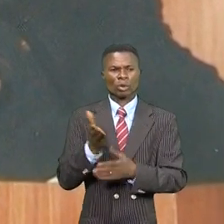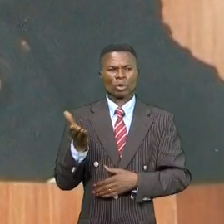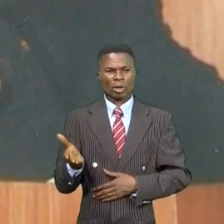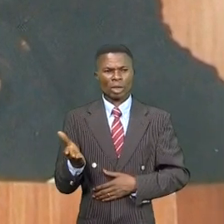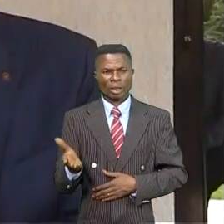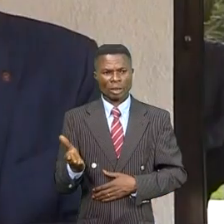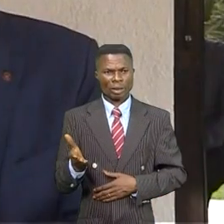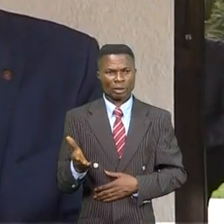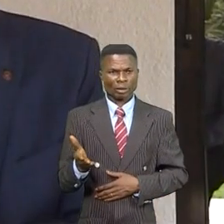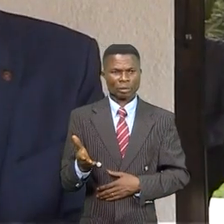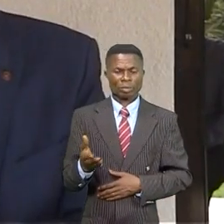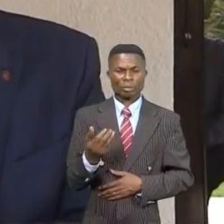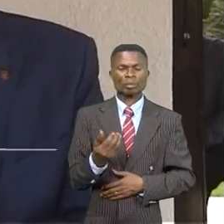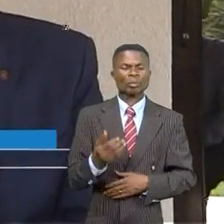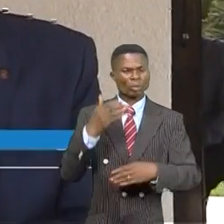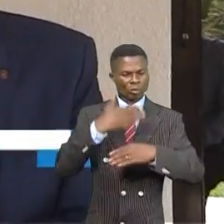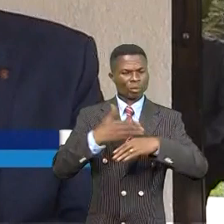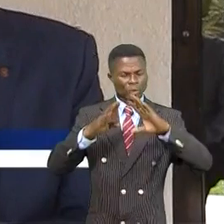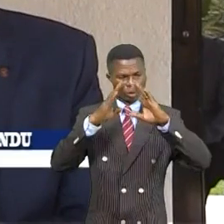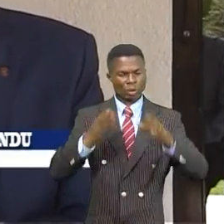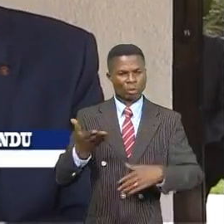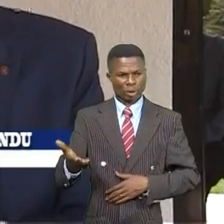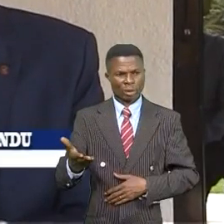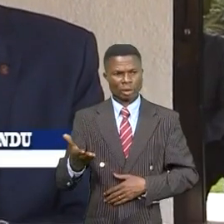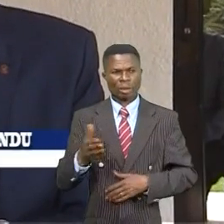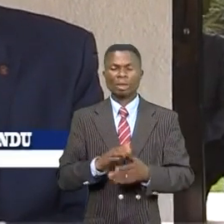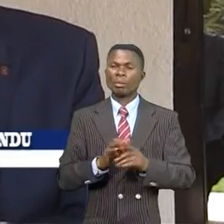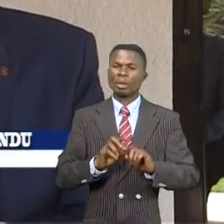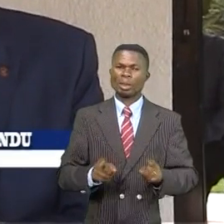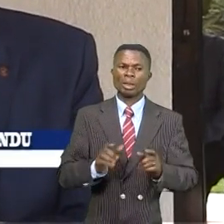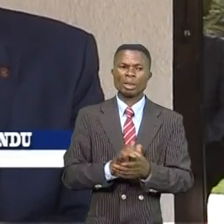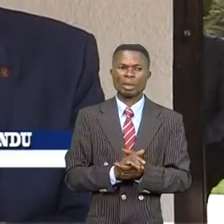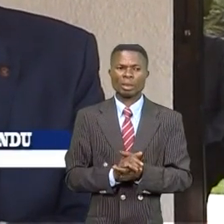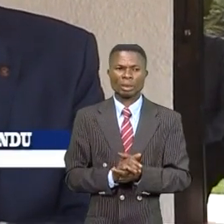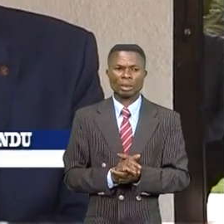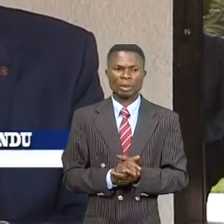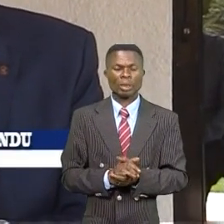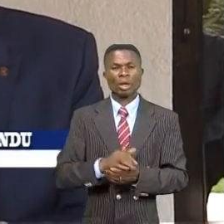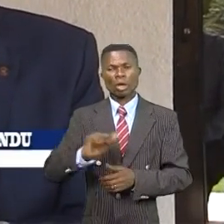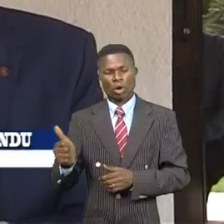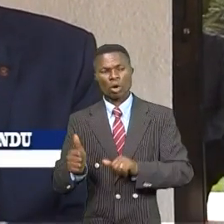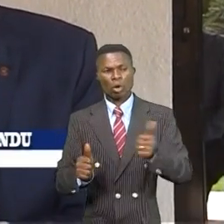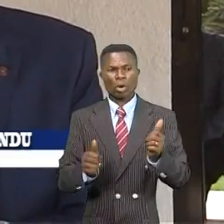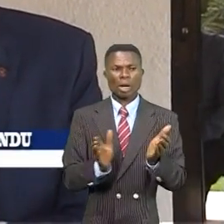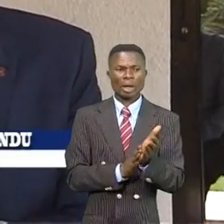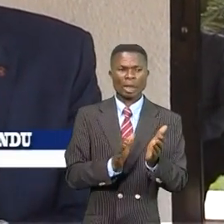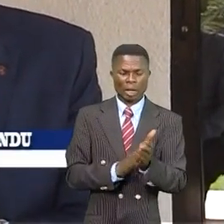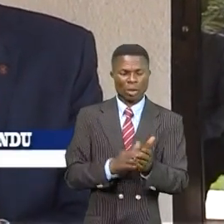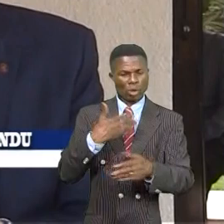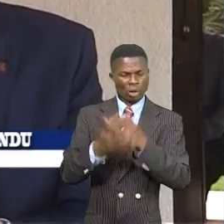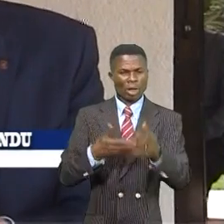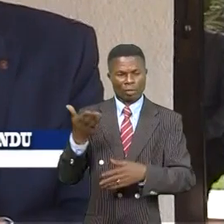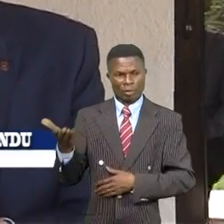au niveau des infrastructures c'est une immense perte parce que personne d'entre nous n'aura la présence qu'il avait